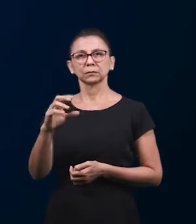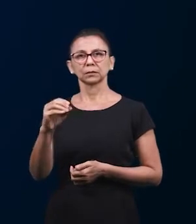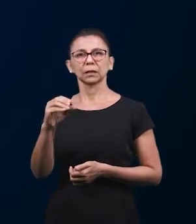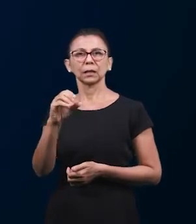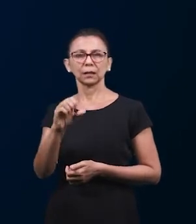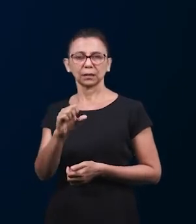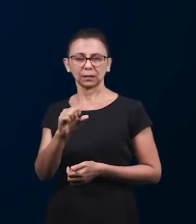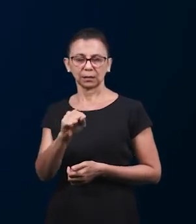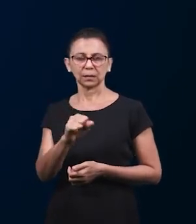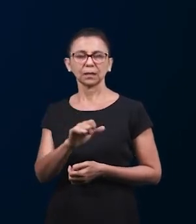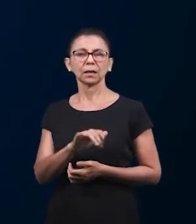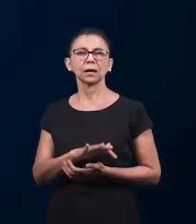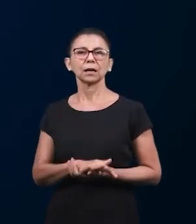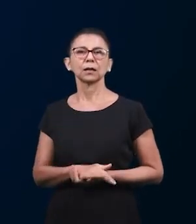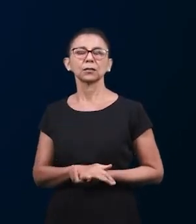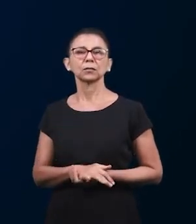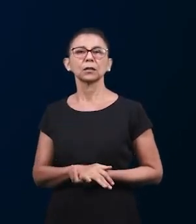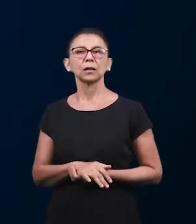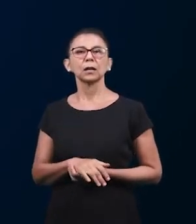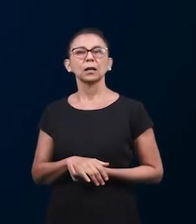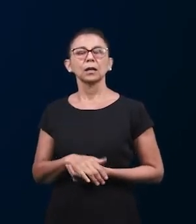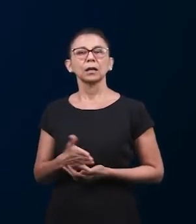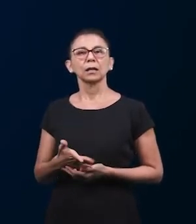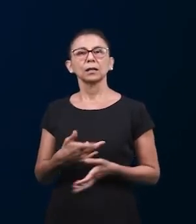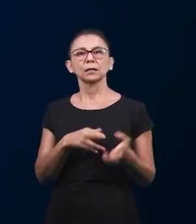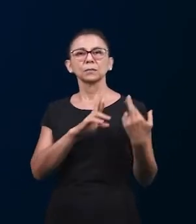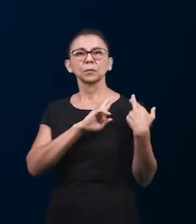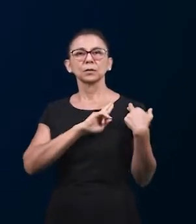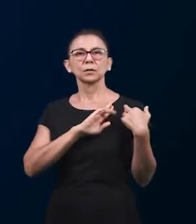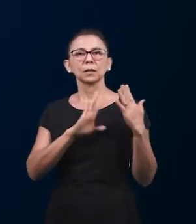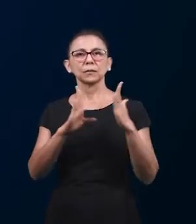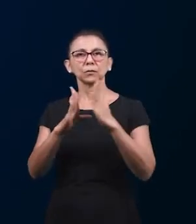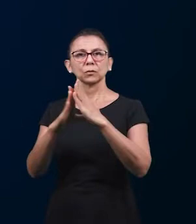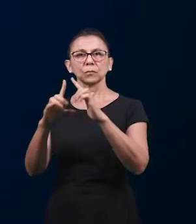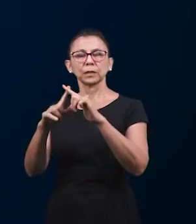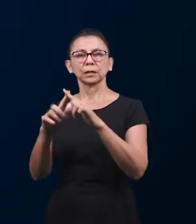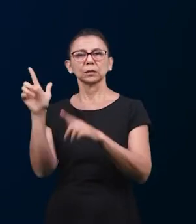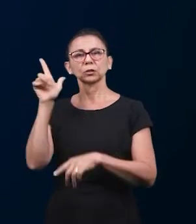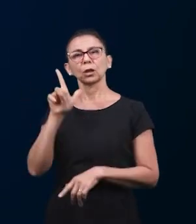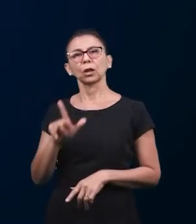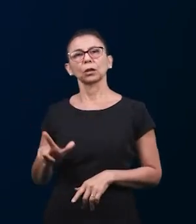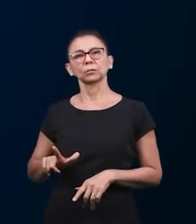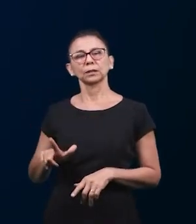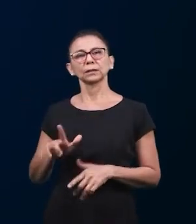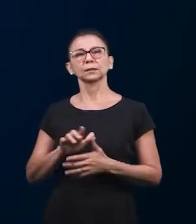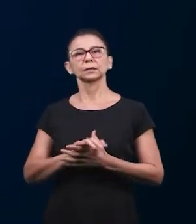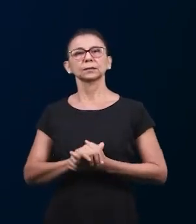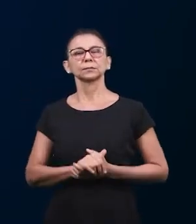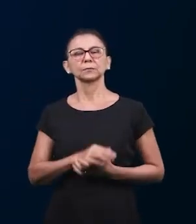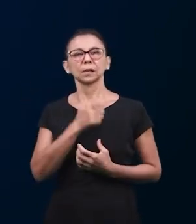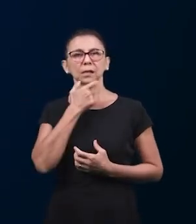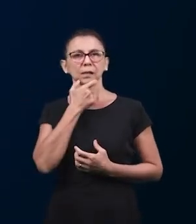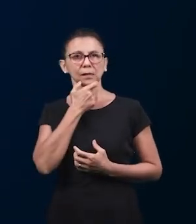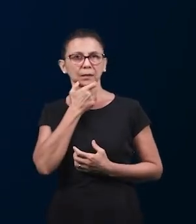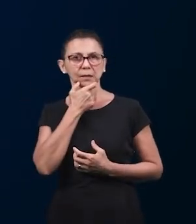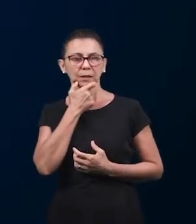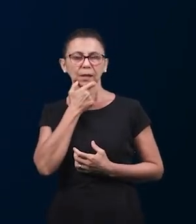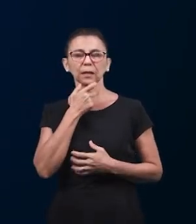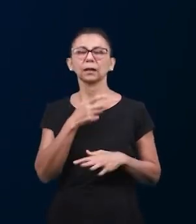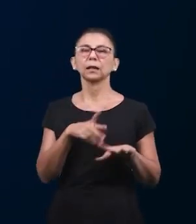пастора Карнуса Киарелли. Он пастор из церкви в Лондоне.